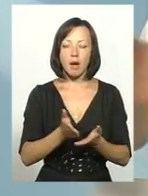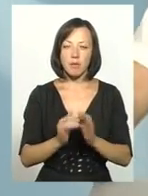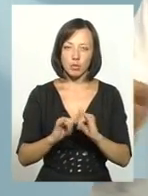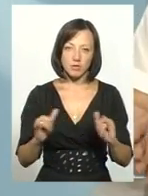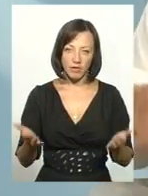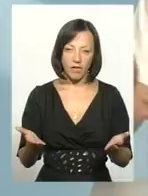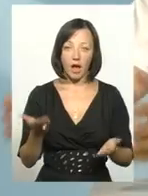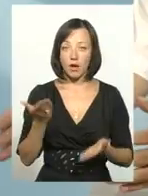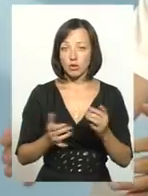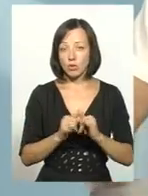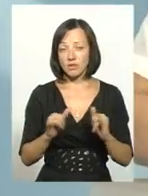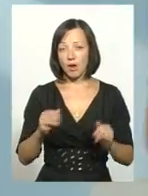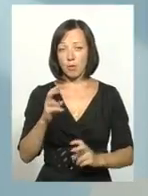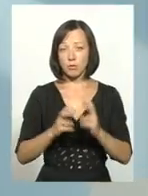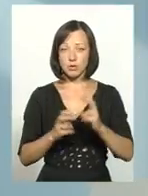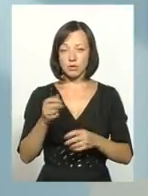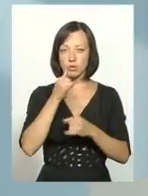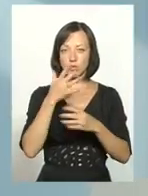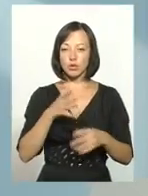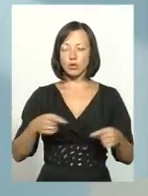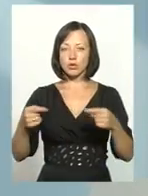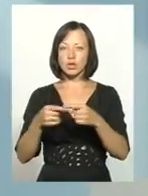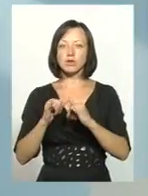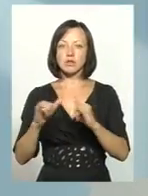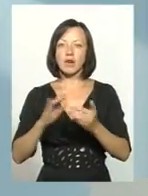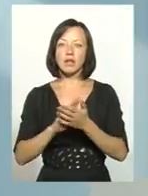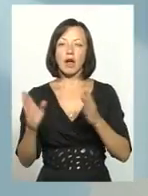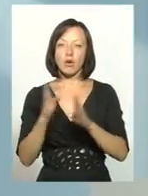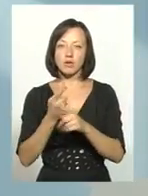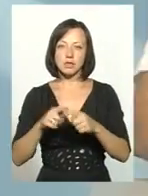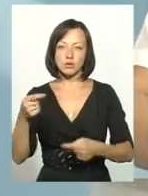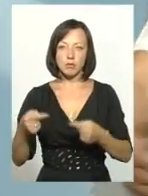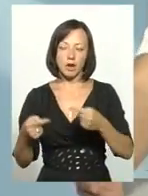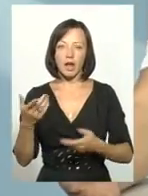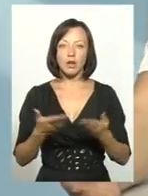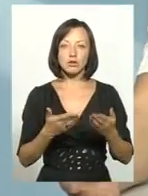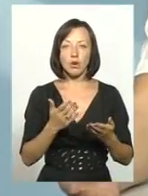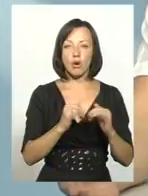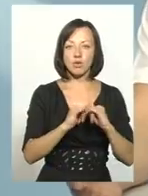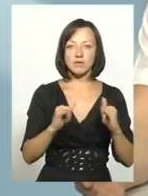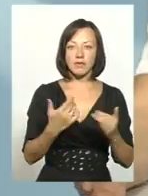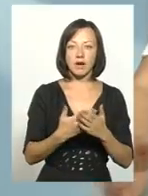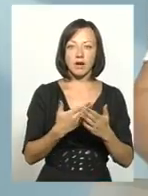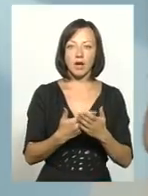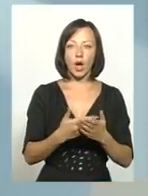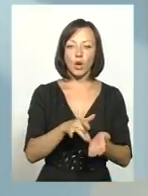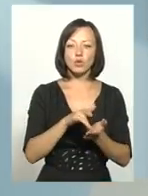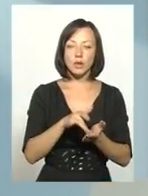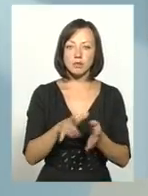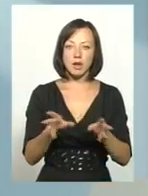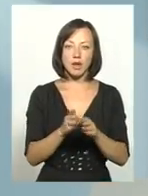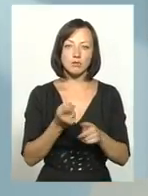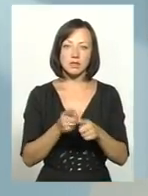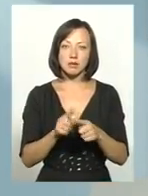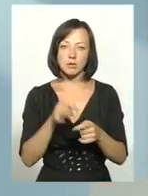розвиває. Якщо вона розвиває промисловість, то вона не може одночасно розвивати екологію, бо це суперечить. Якщо вона розвиває туризм, то разом з